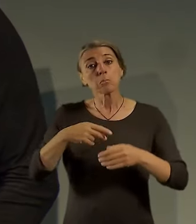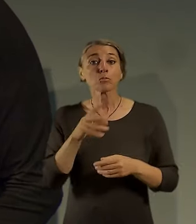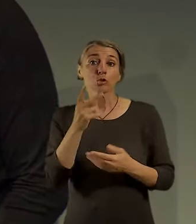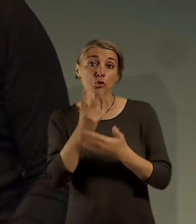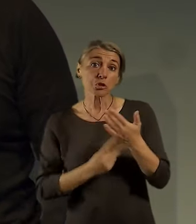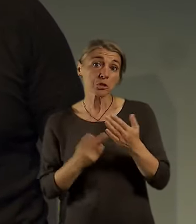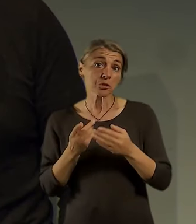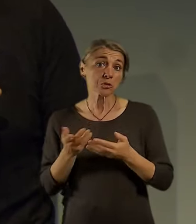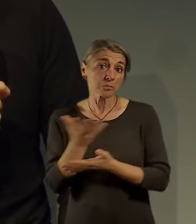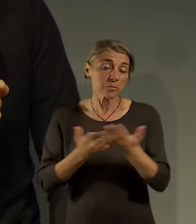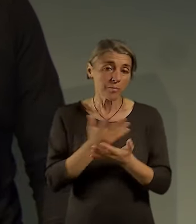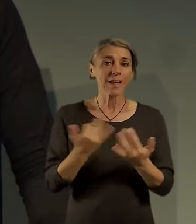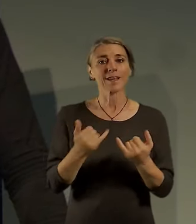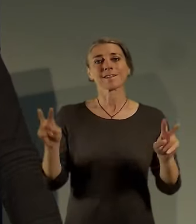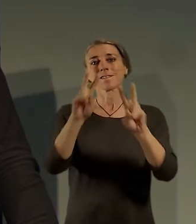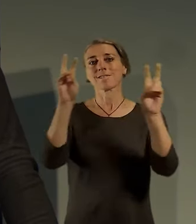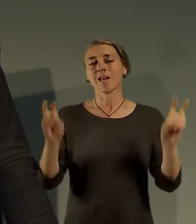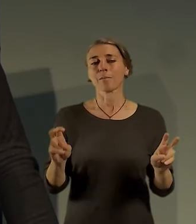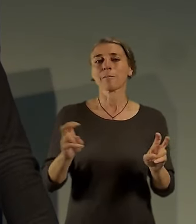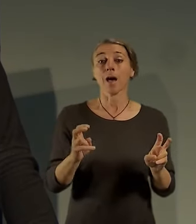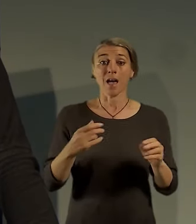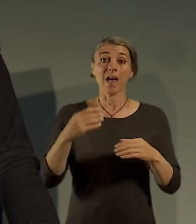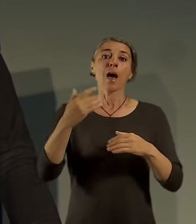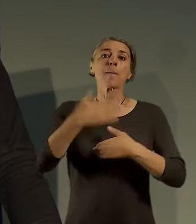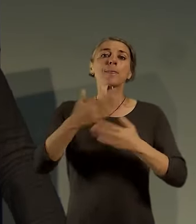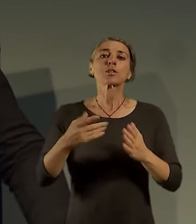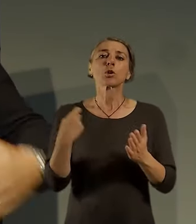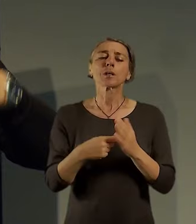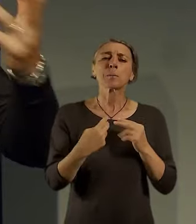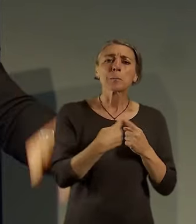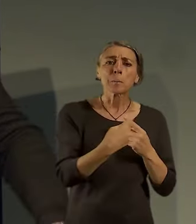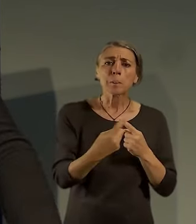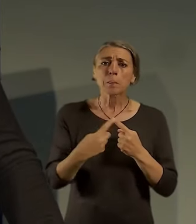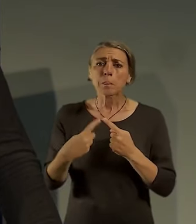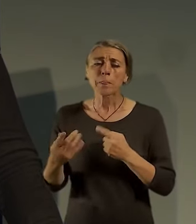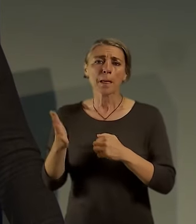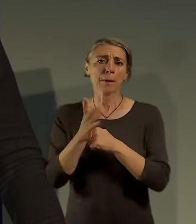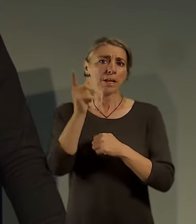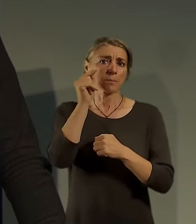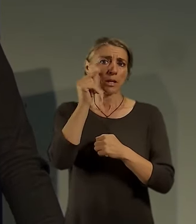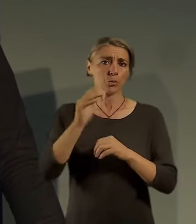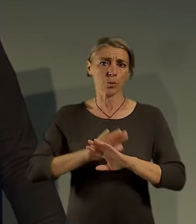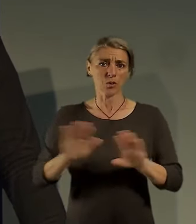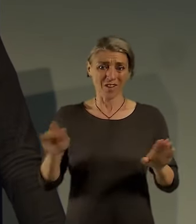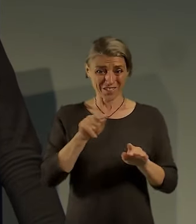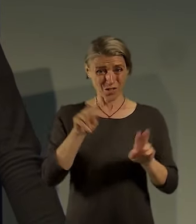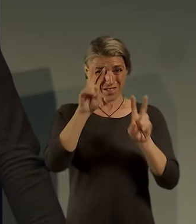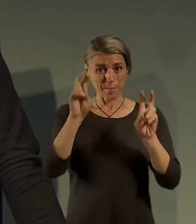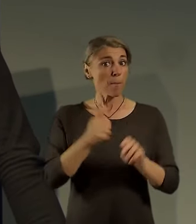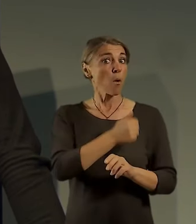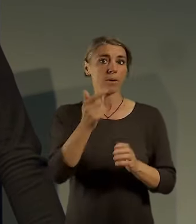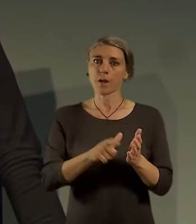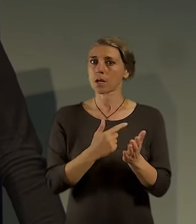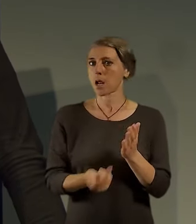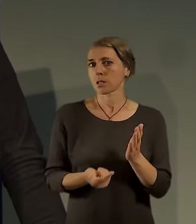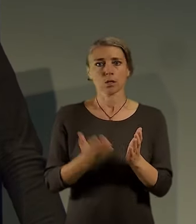bavit na téma 15-minutového města. My jsme tady to téma už jednou měli, a já jsem, že rok a půl zpátky, nebo dva roky, tu s